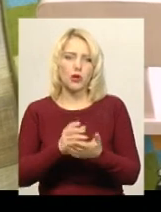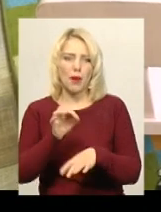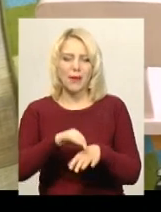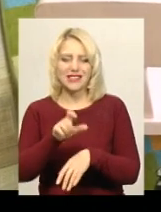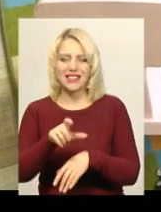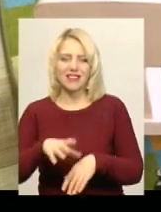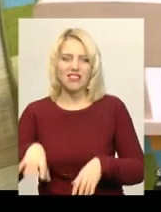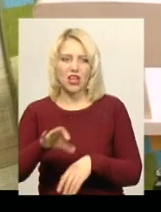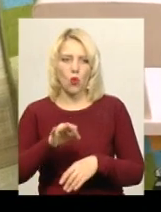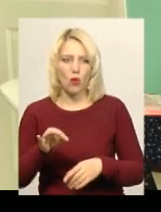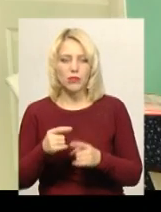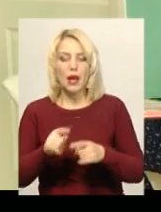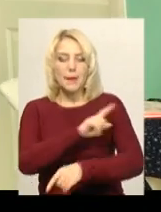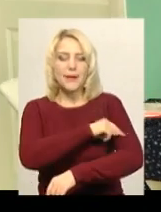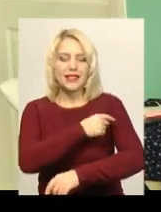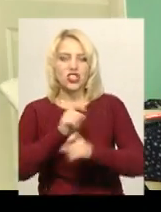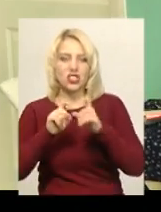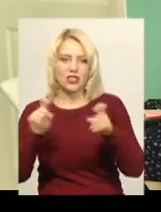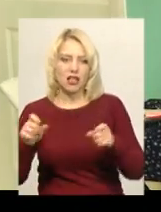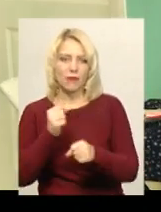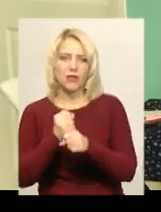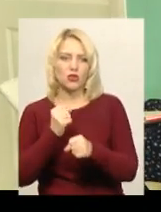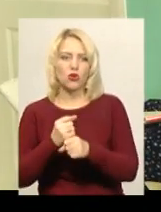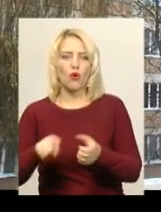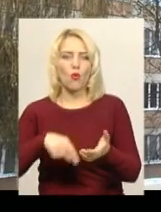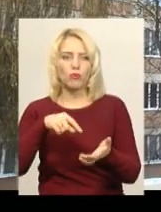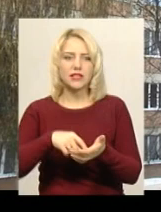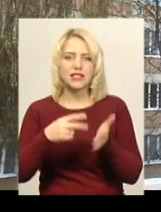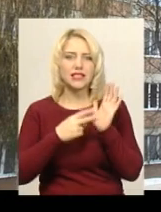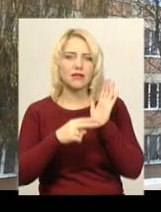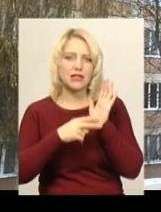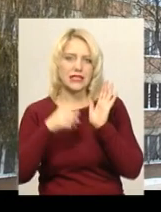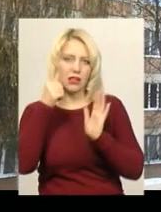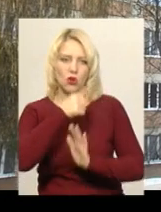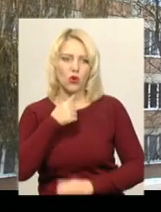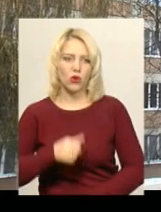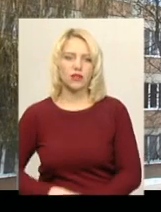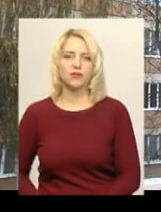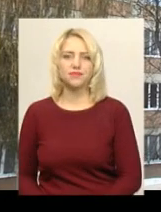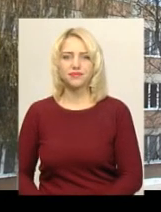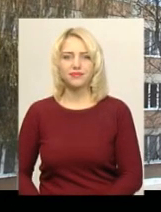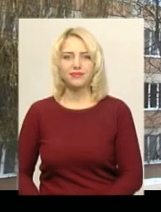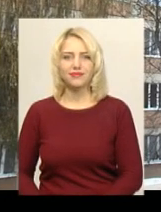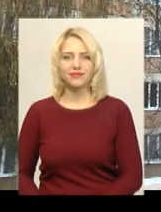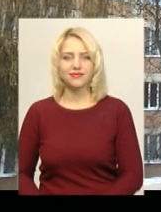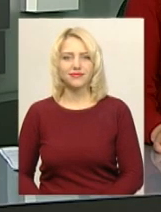Медичний заклад функціонує в місті 70 років. Анастасія Олексюк, Дем'ян Цегольник, новини Поділяцентр.